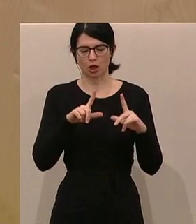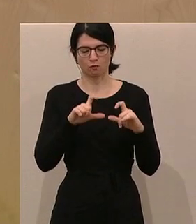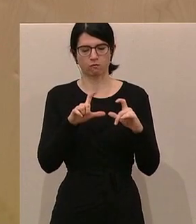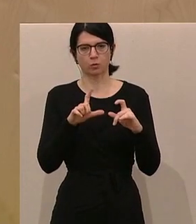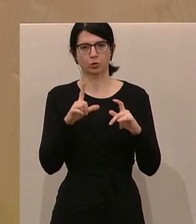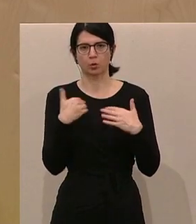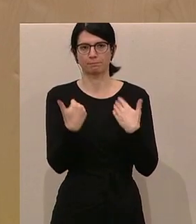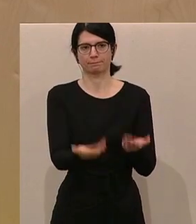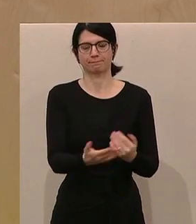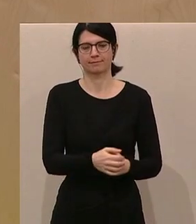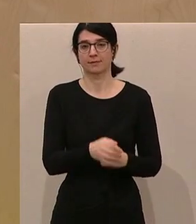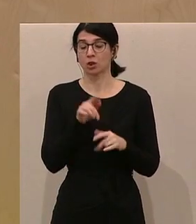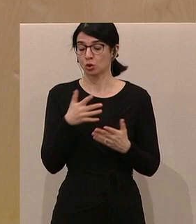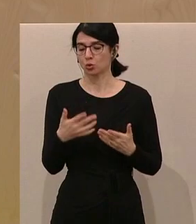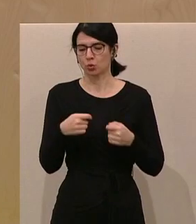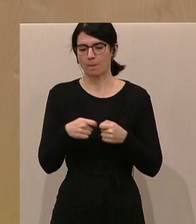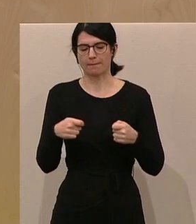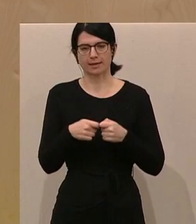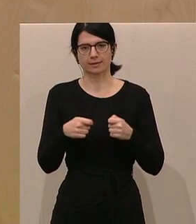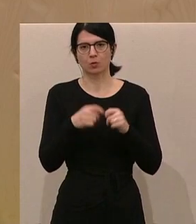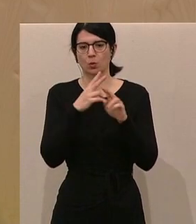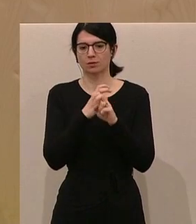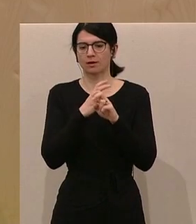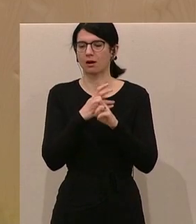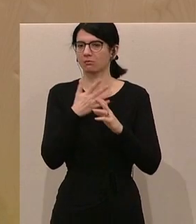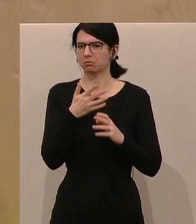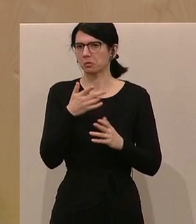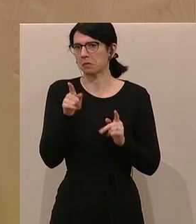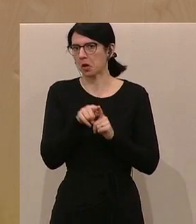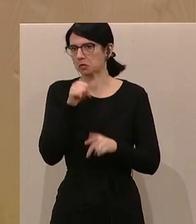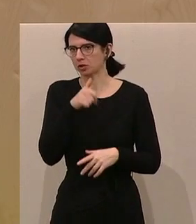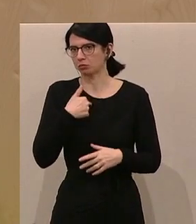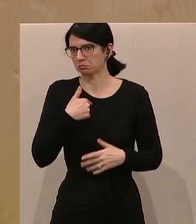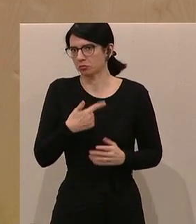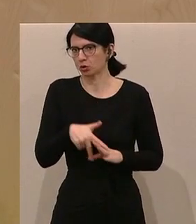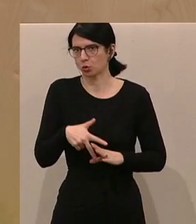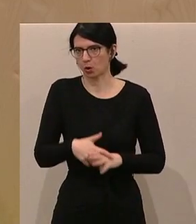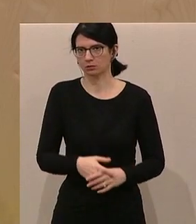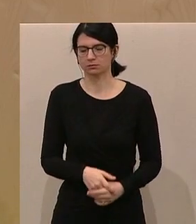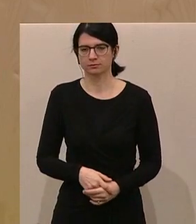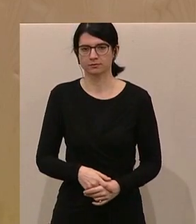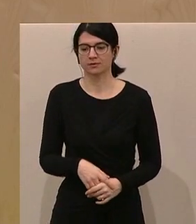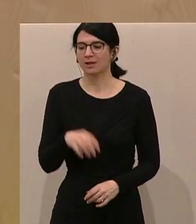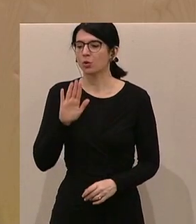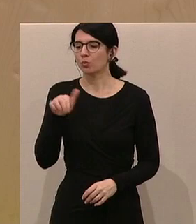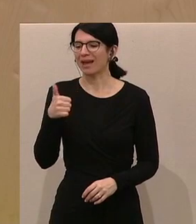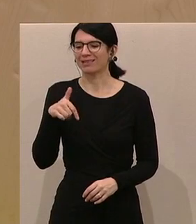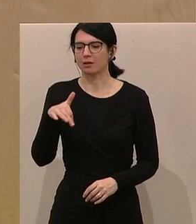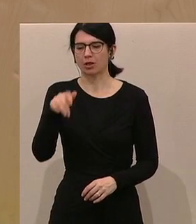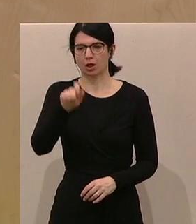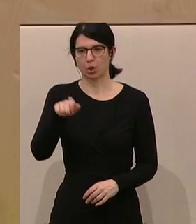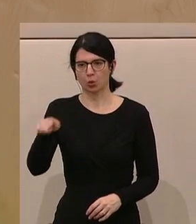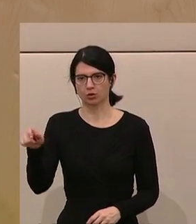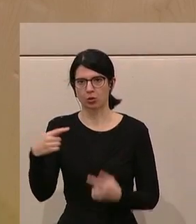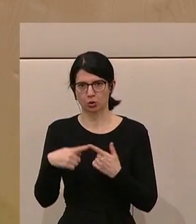ist eine Maßnahme, eine Maßnahme, die die Österreicher auch nicht stören wird. So, weil diese über eine Million, die